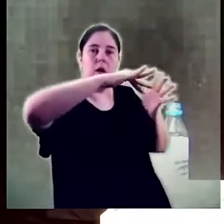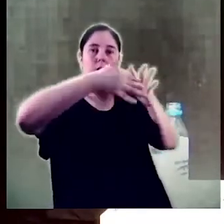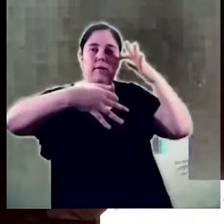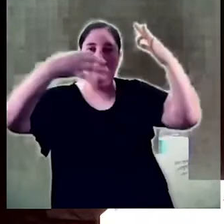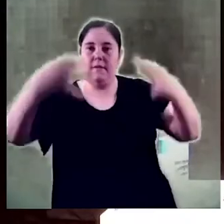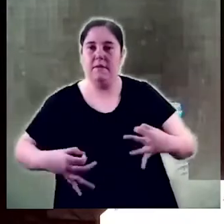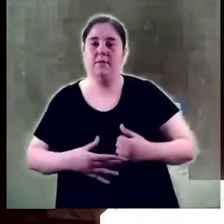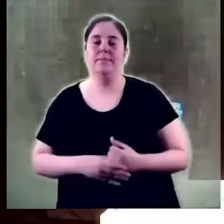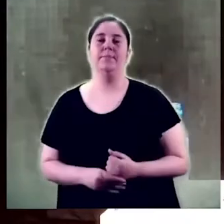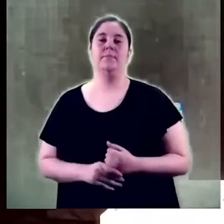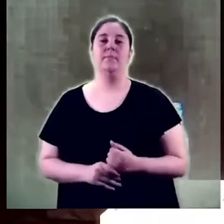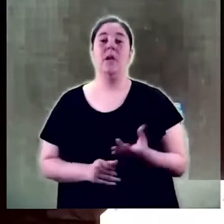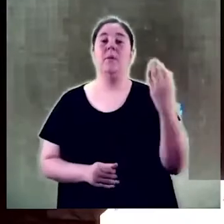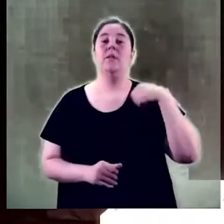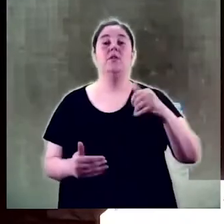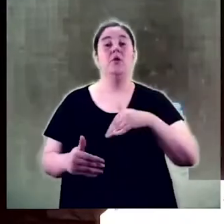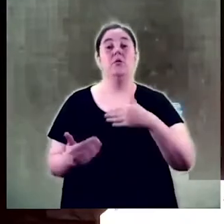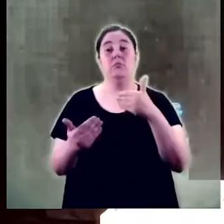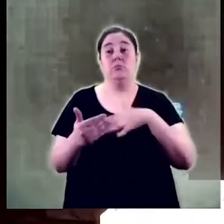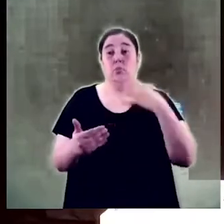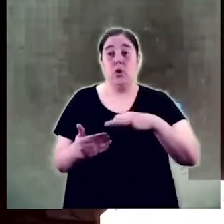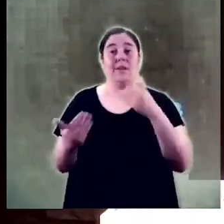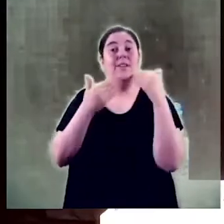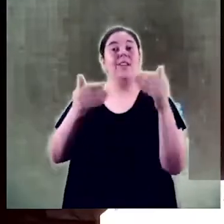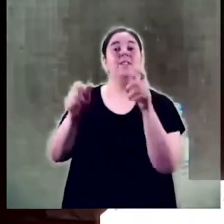I novament això ha estat possible gràcies a